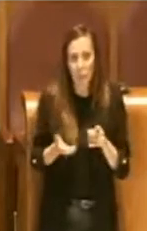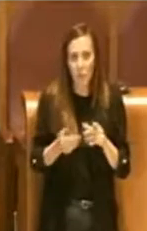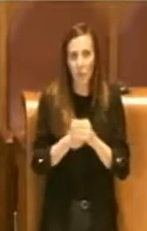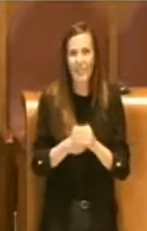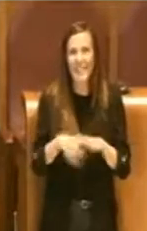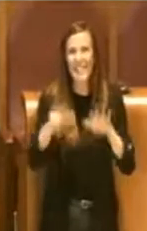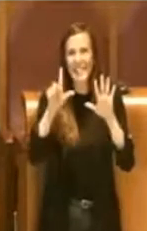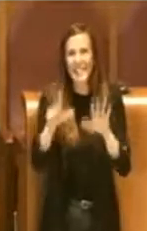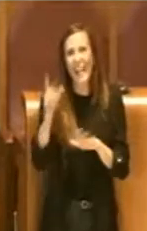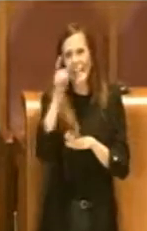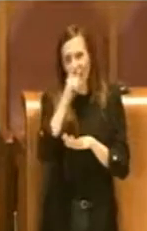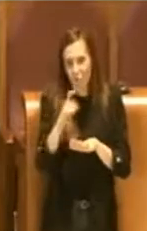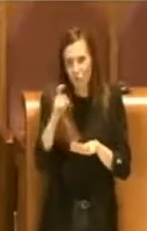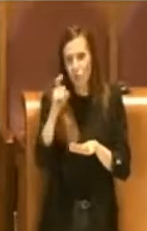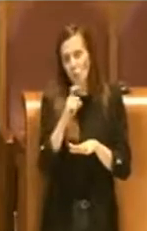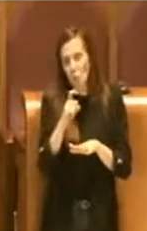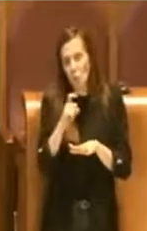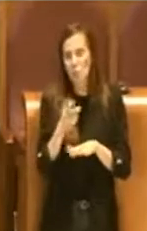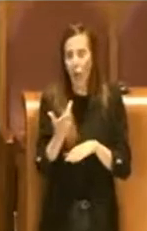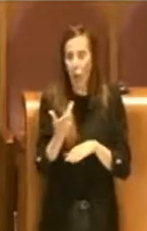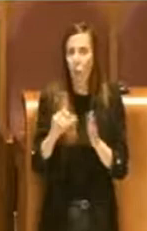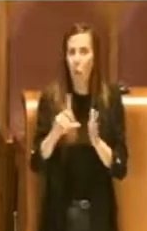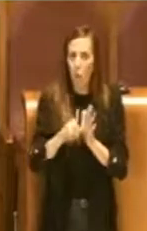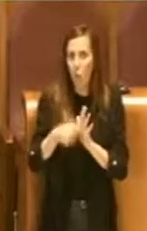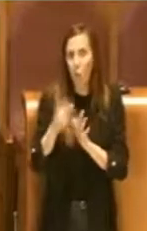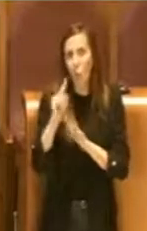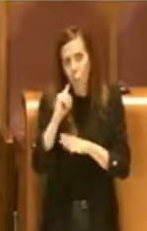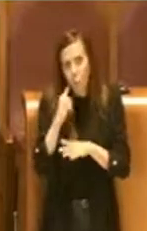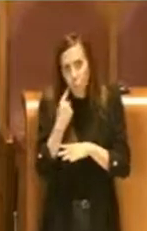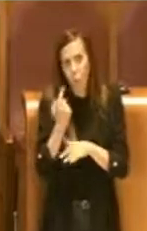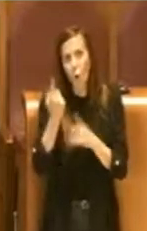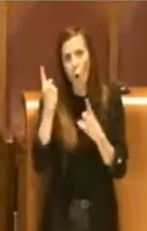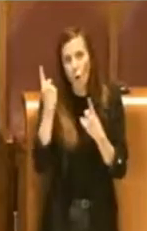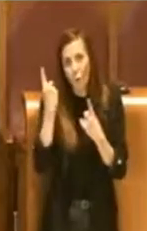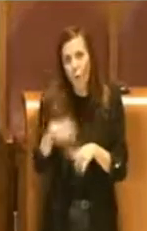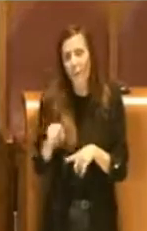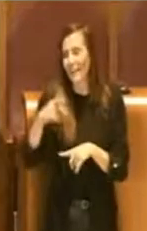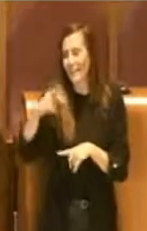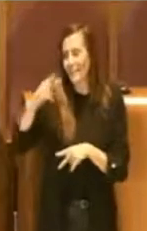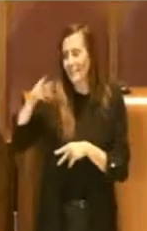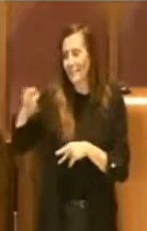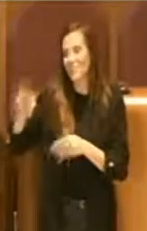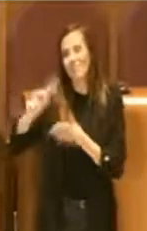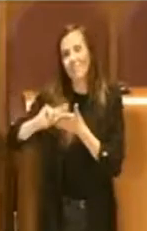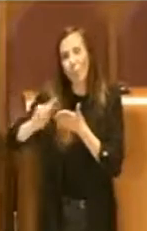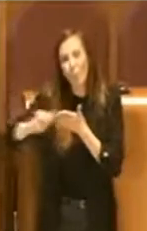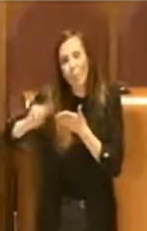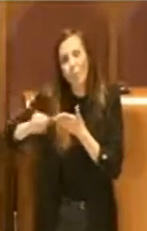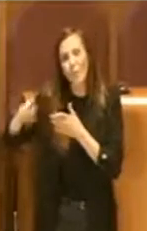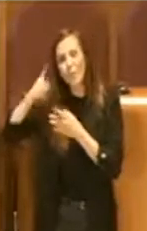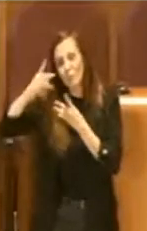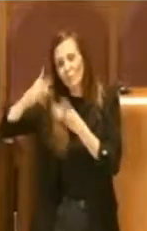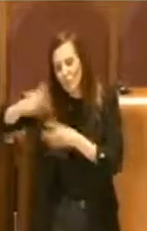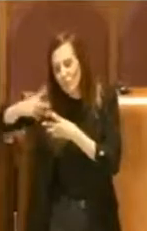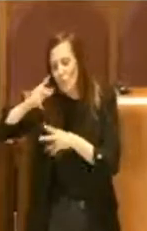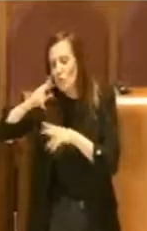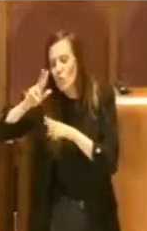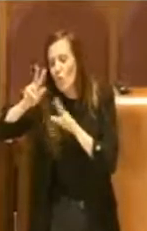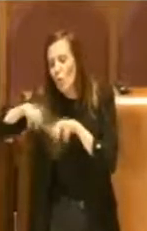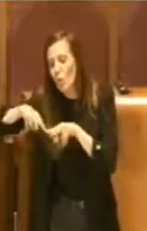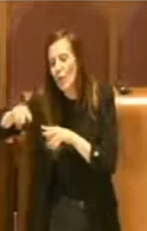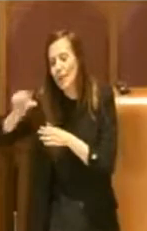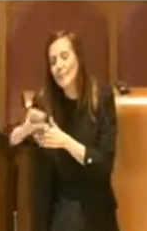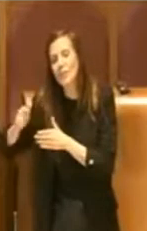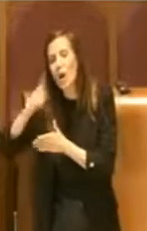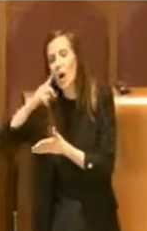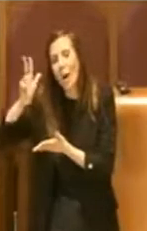Sette giorni è un tempo ragionevole per l'invio di una comunicazione e la presa a visione, non è che dal momento in cui uno valuta